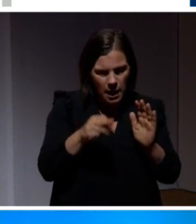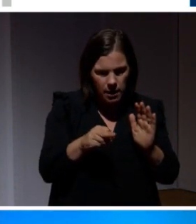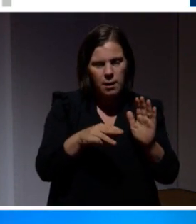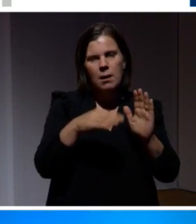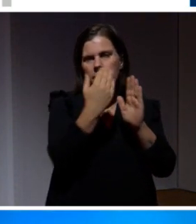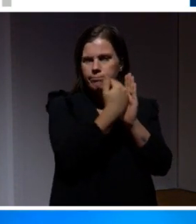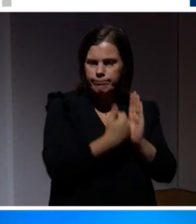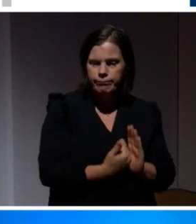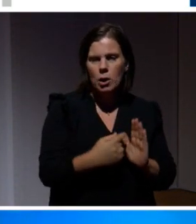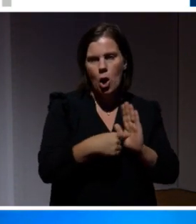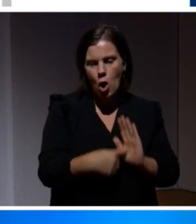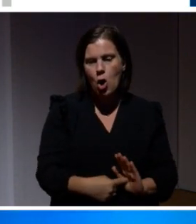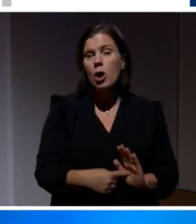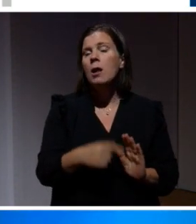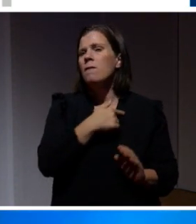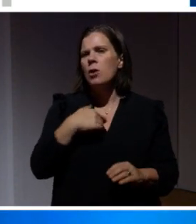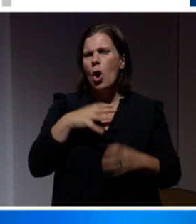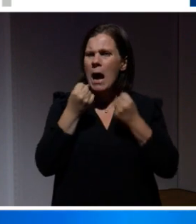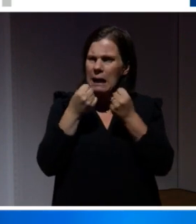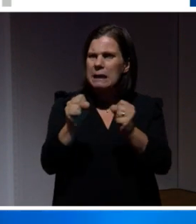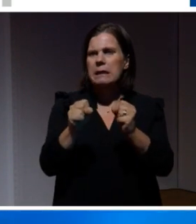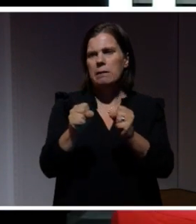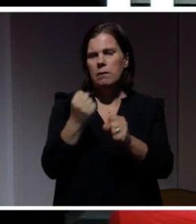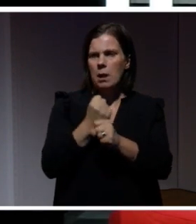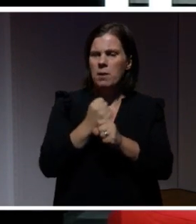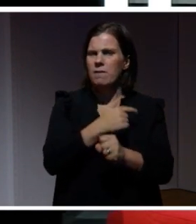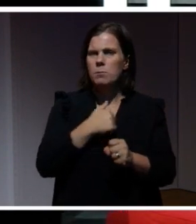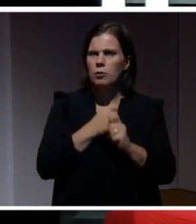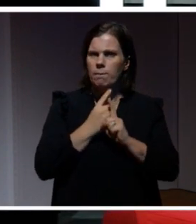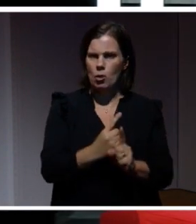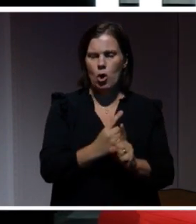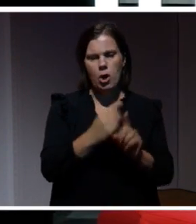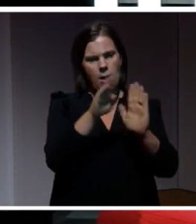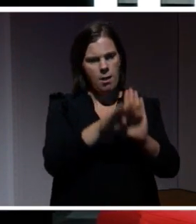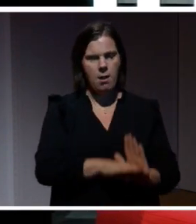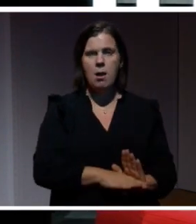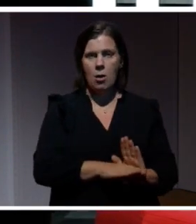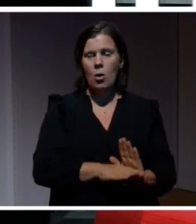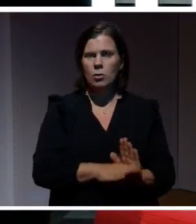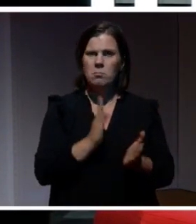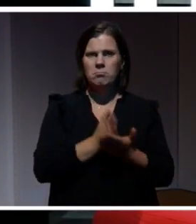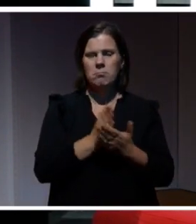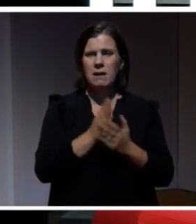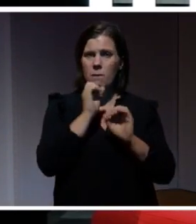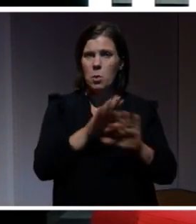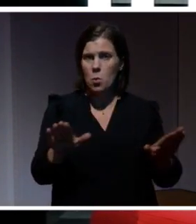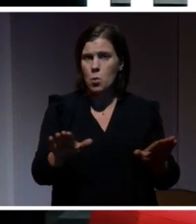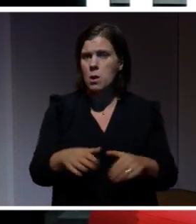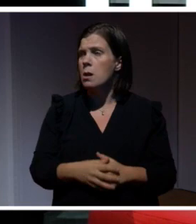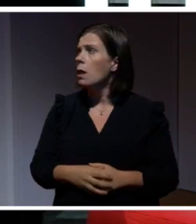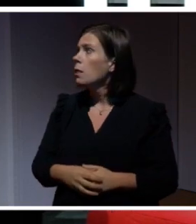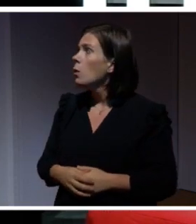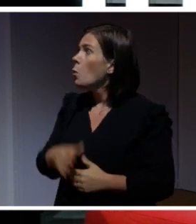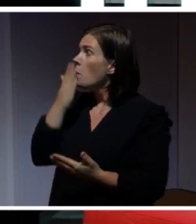aktivt arbete med att ha en korrekt hantering av all den här informationen. Den här bilden